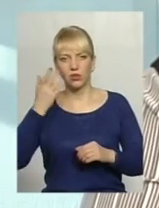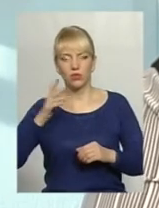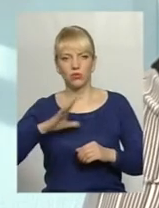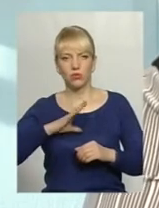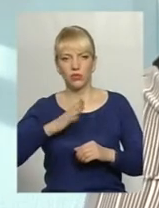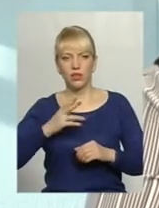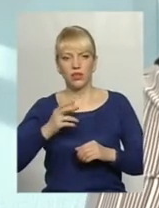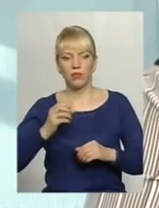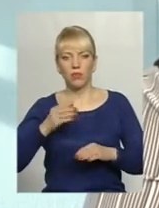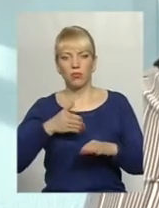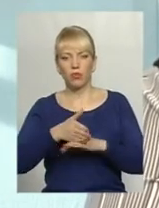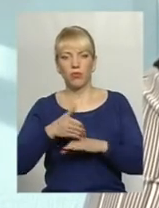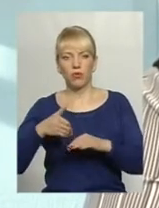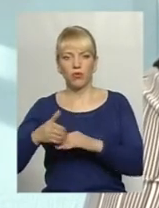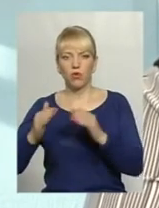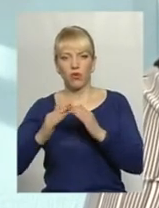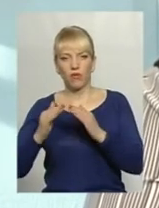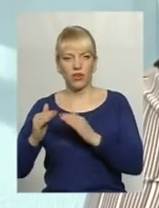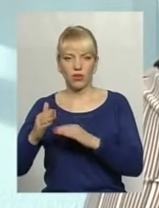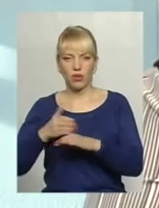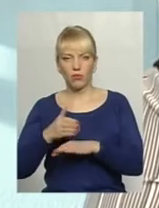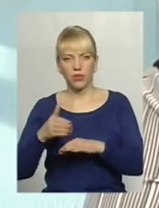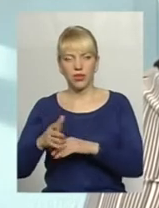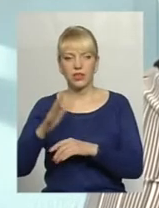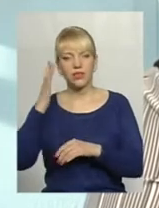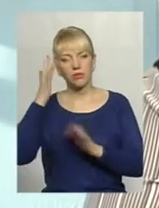подворовий обхід з метою визначення,